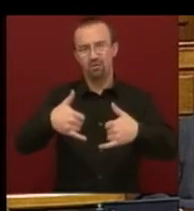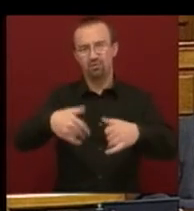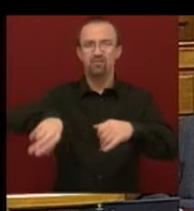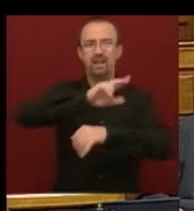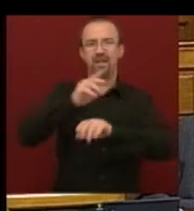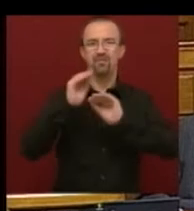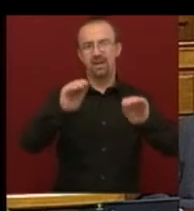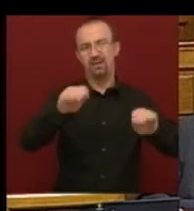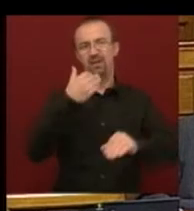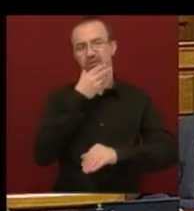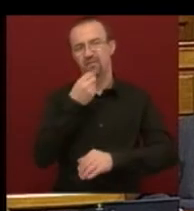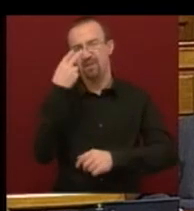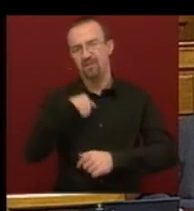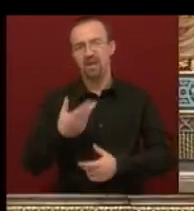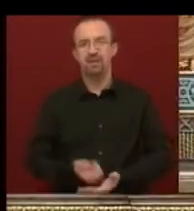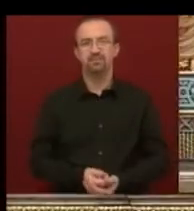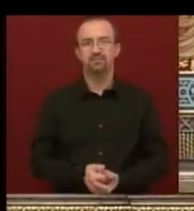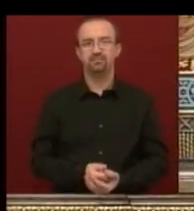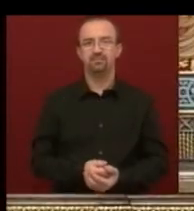visszatanítani. Köszönöm szépen a figyelmet.